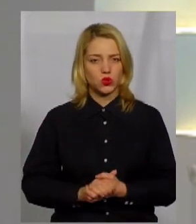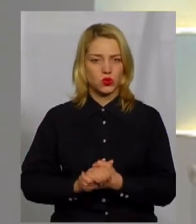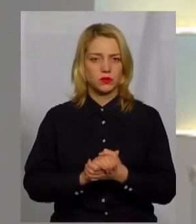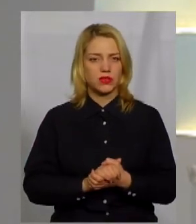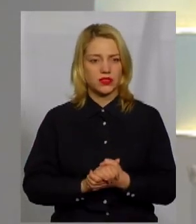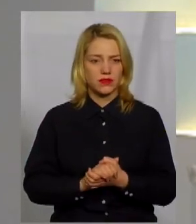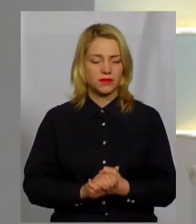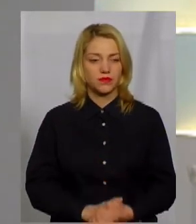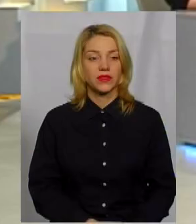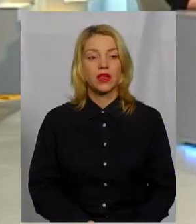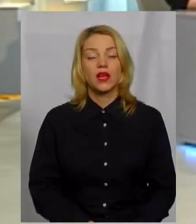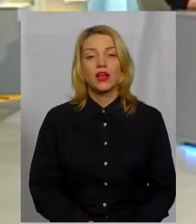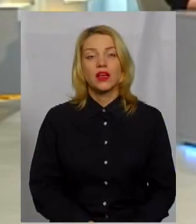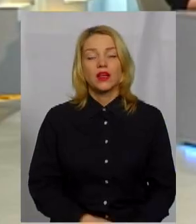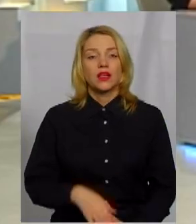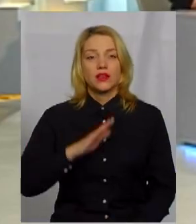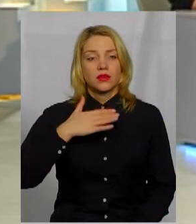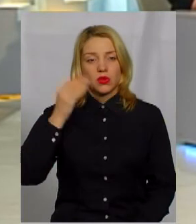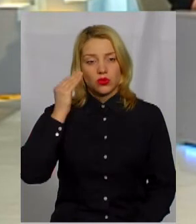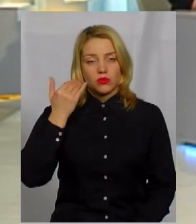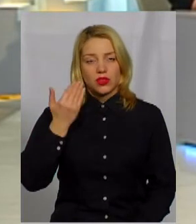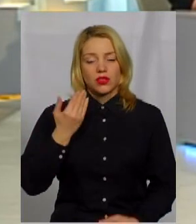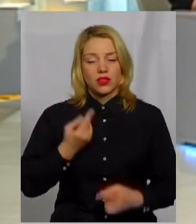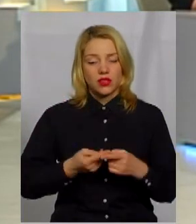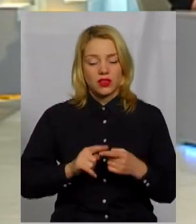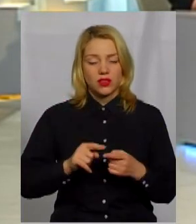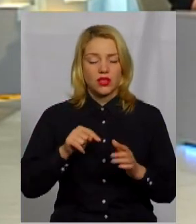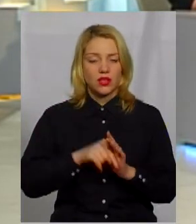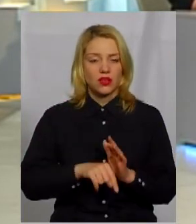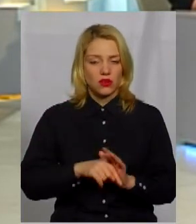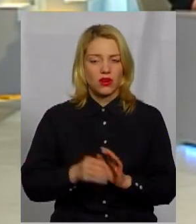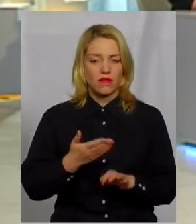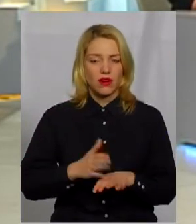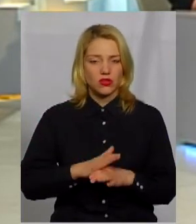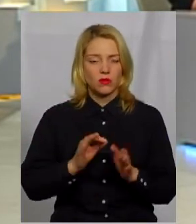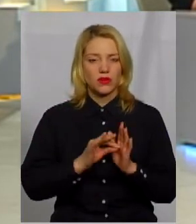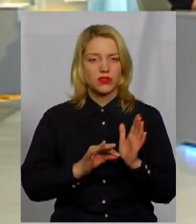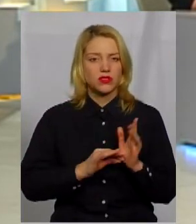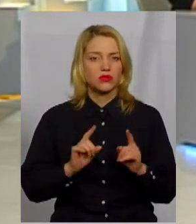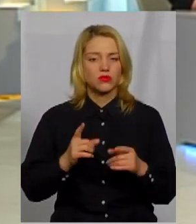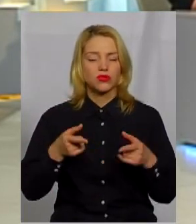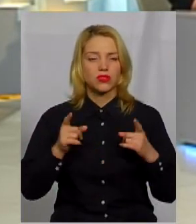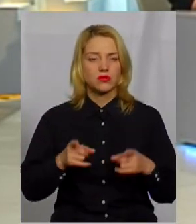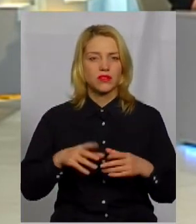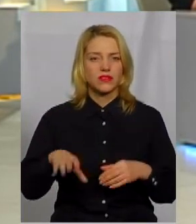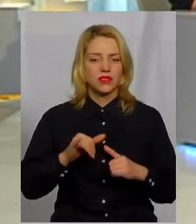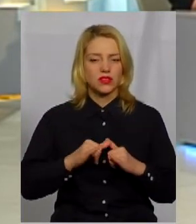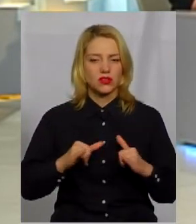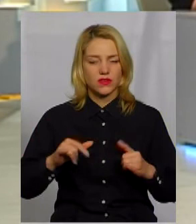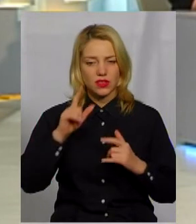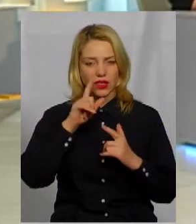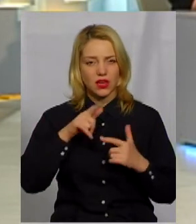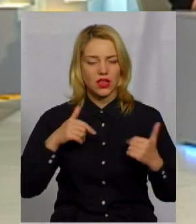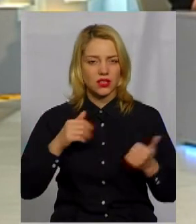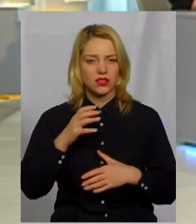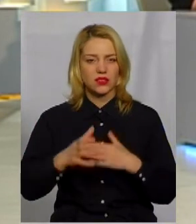громадські організації. На мою думку, її роль важко переоцінити насправді, тому що всі розвинуті країни світу, в